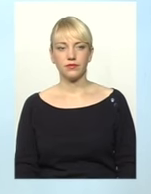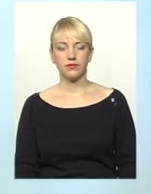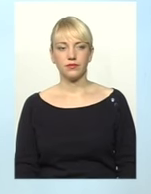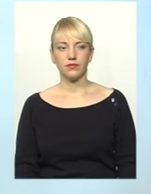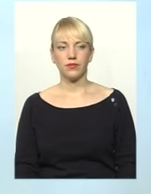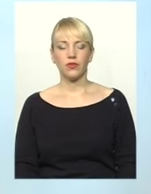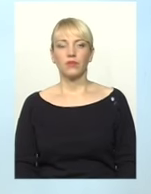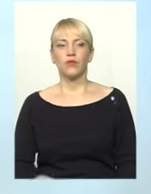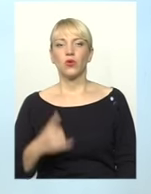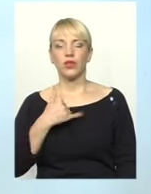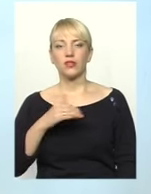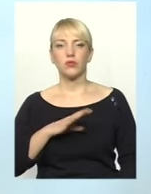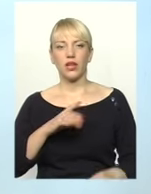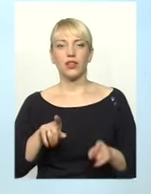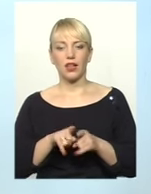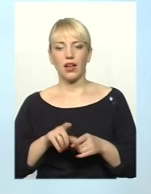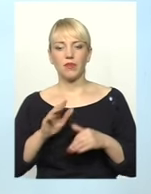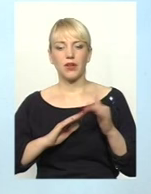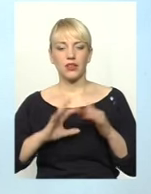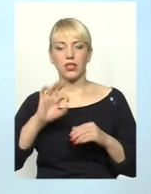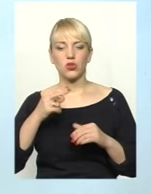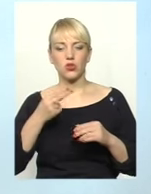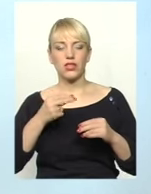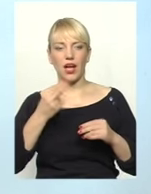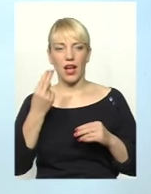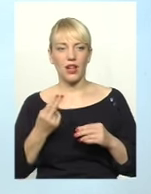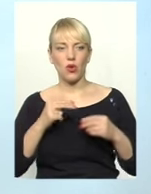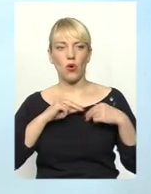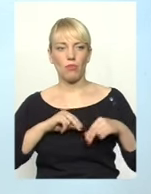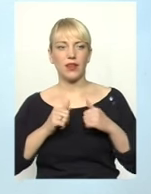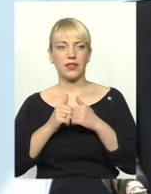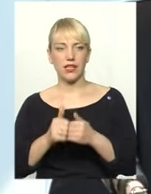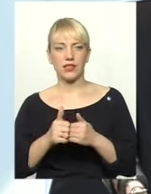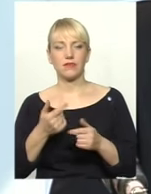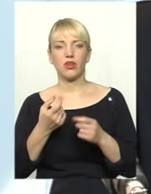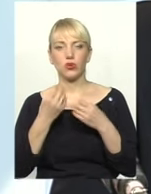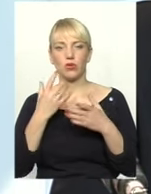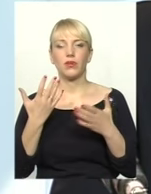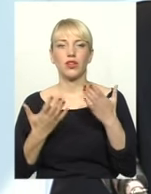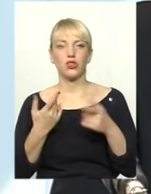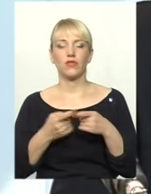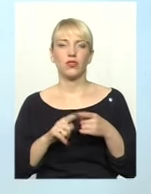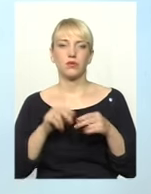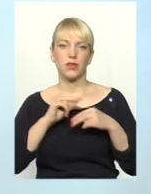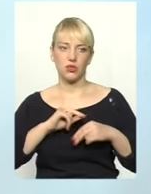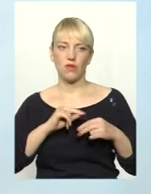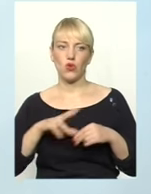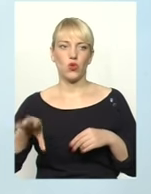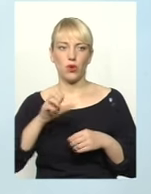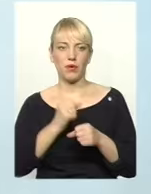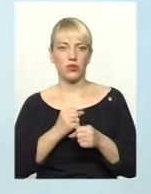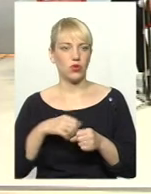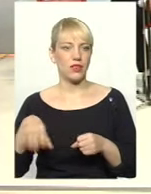заведена така практика того соціального партнерства, добре, якщо воно спрацьовує, але спрацьовує ж не всюди.